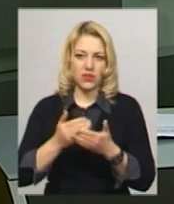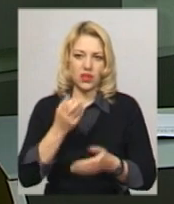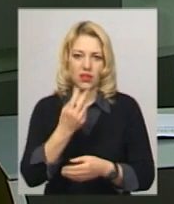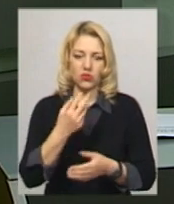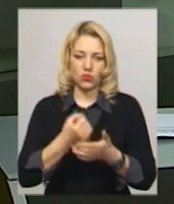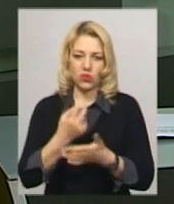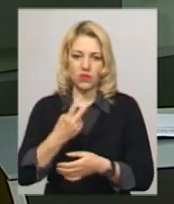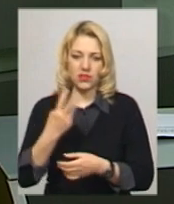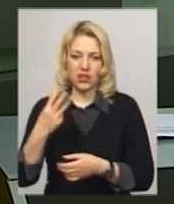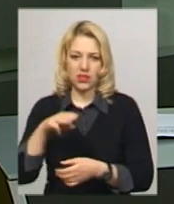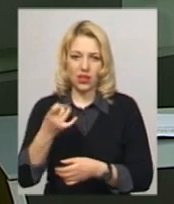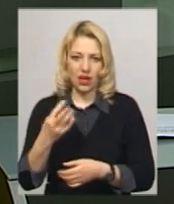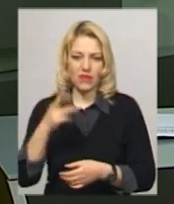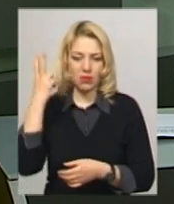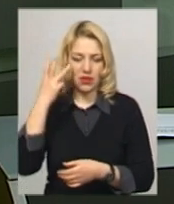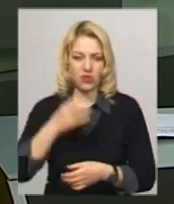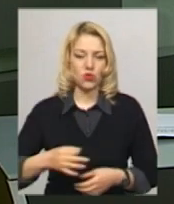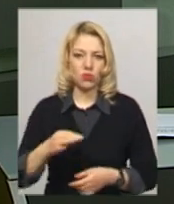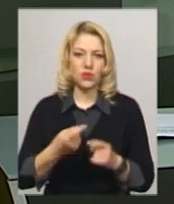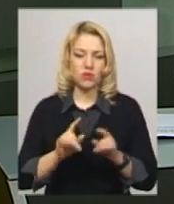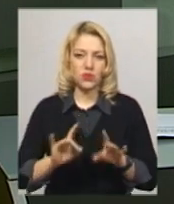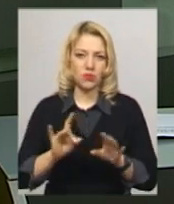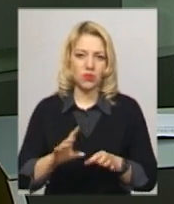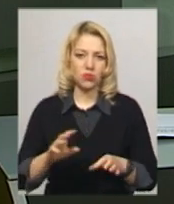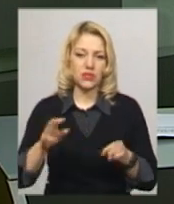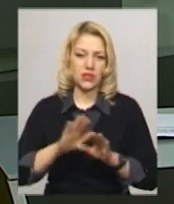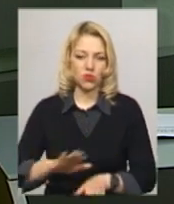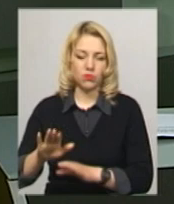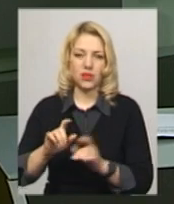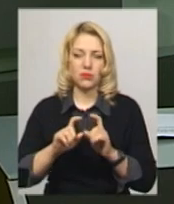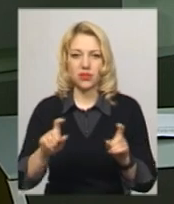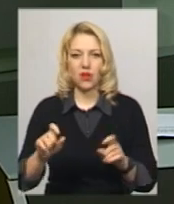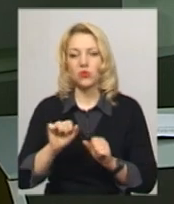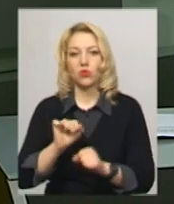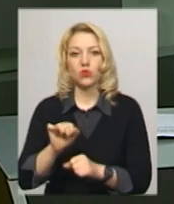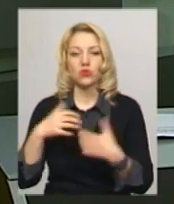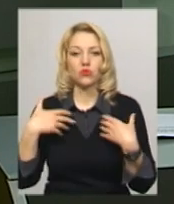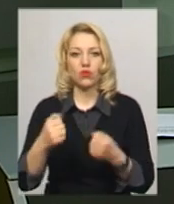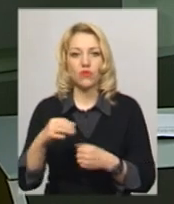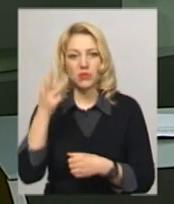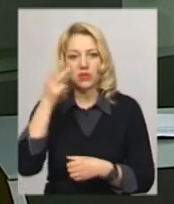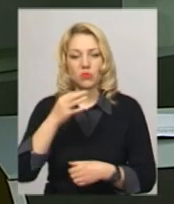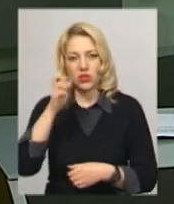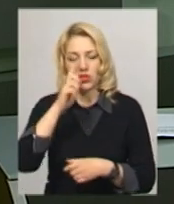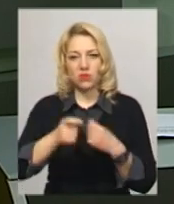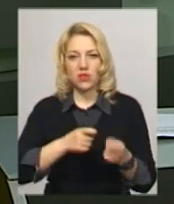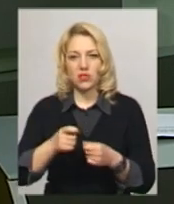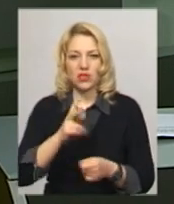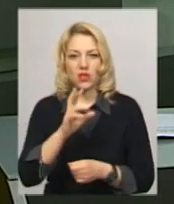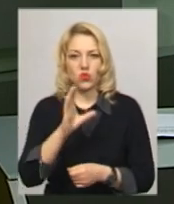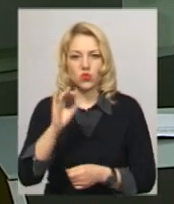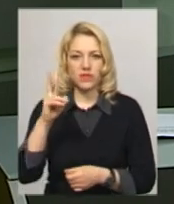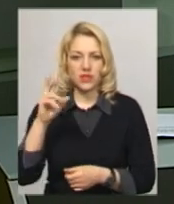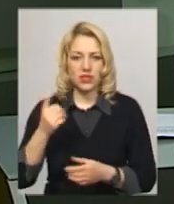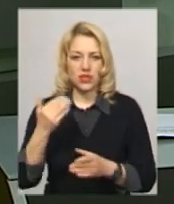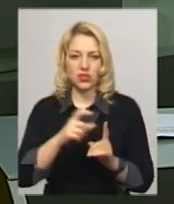травня у Хмельницькій області. Про це повідомила заступник департаменту охорони здоров'я Хмельницької облдержадміністрації Тетяна Косовська.